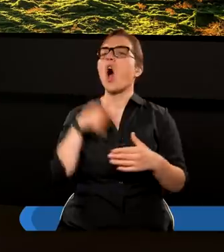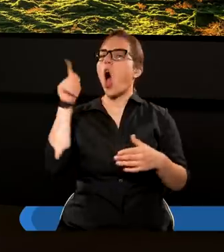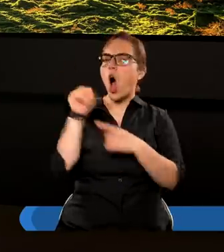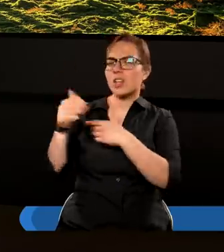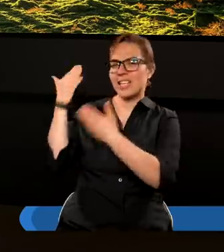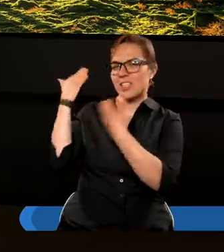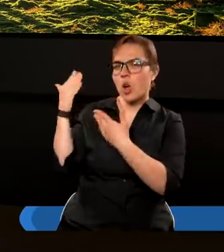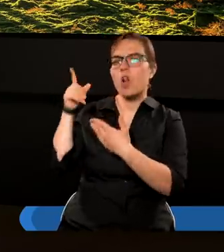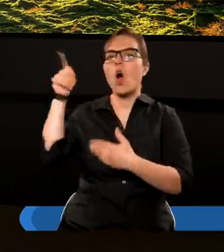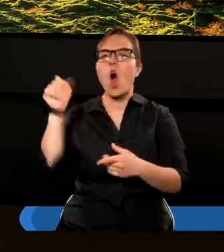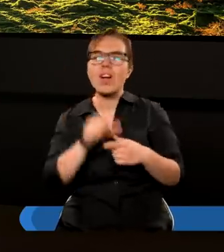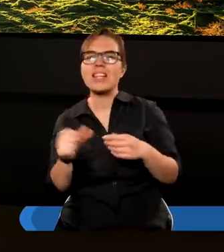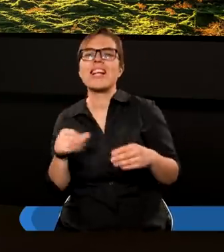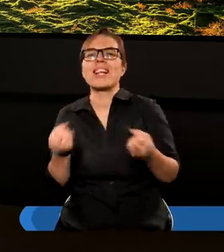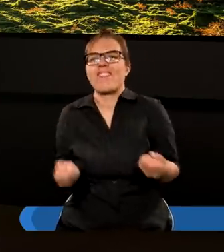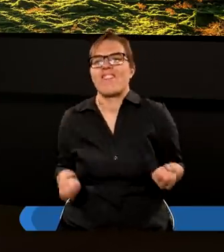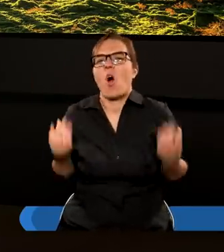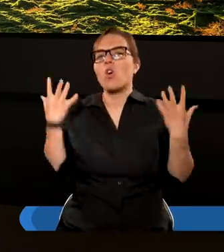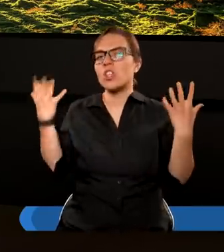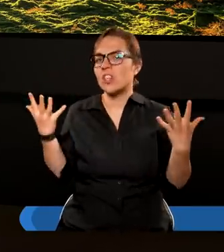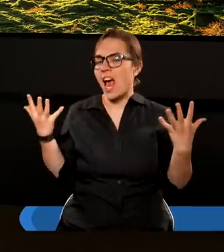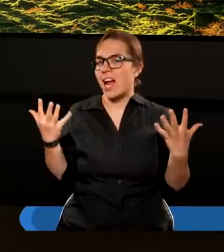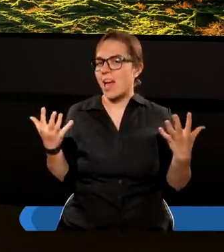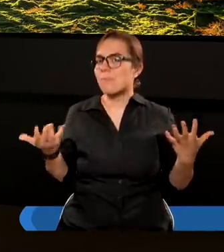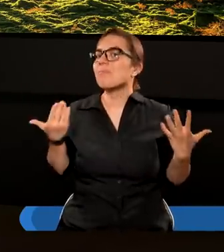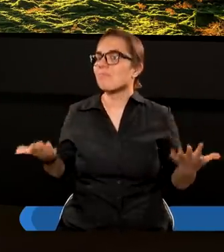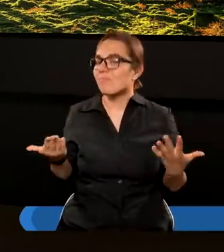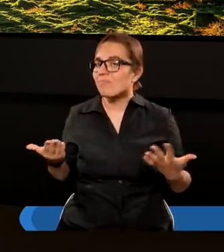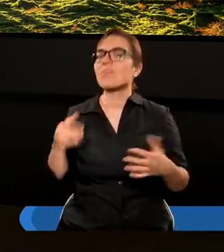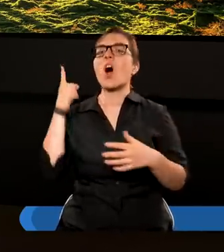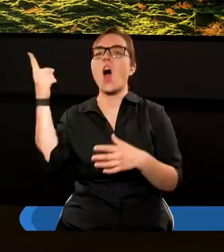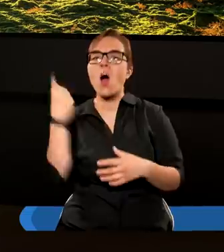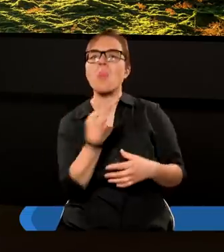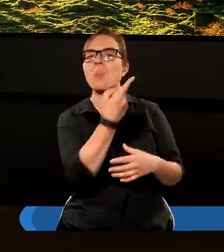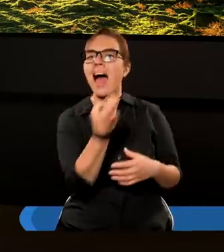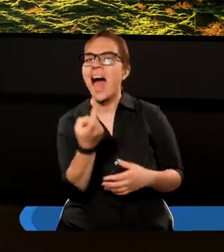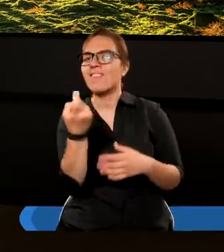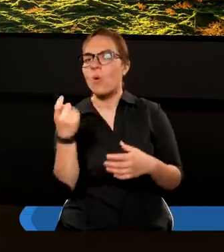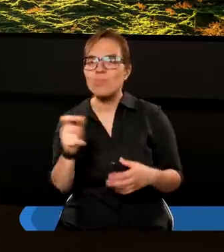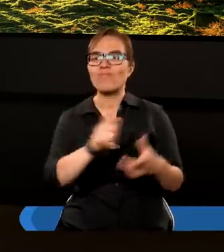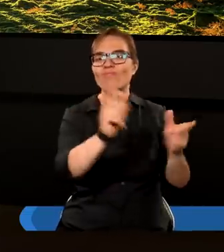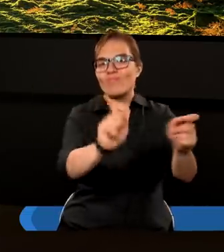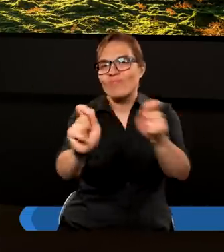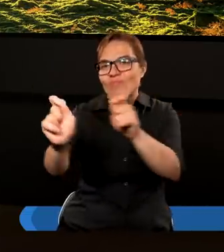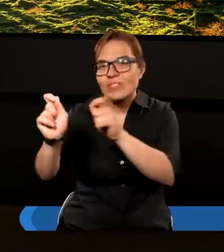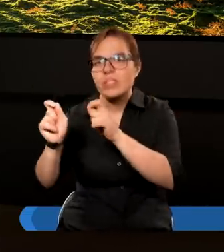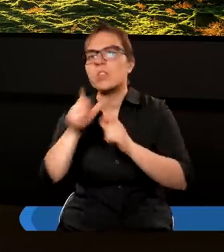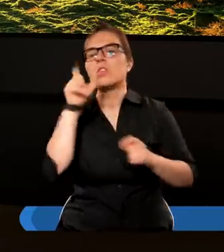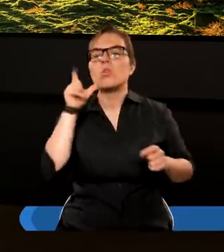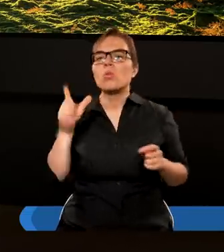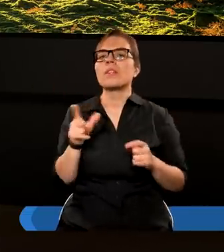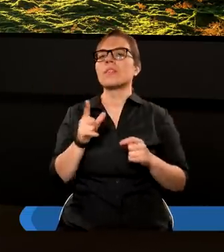stworzycielem. Więc dlatego anioł nawołuje i